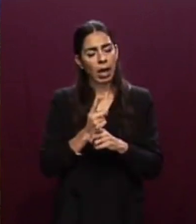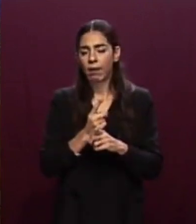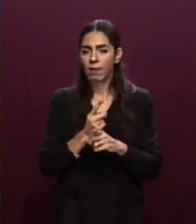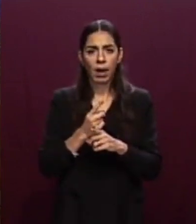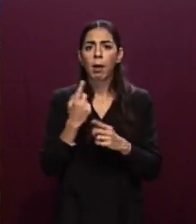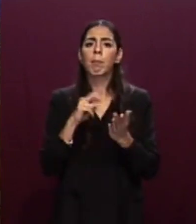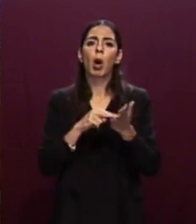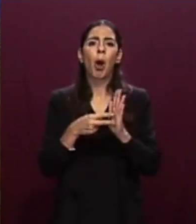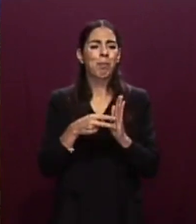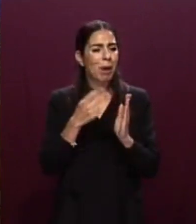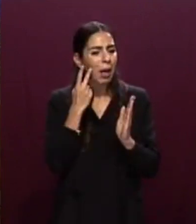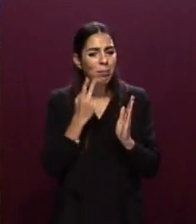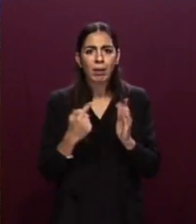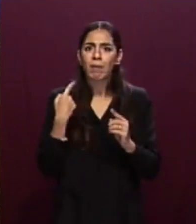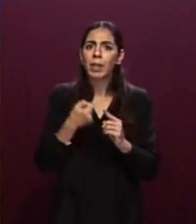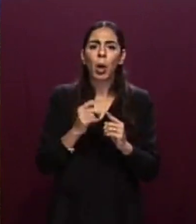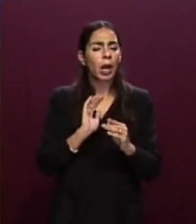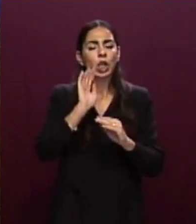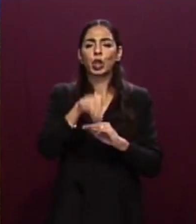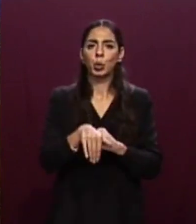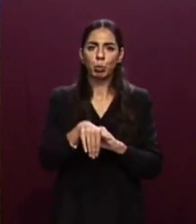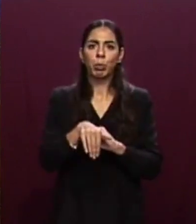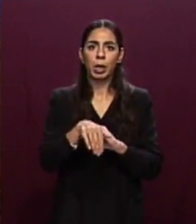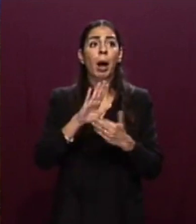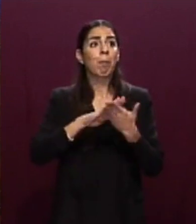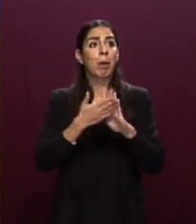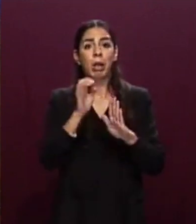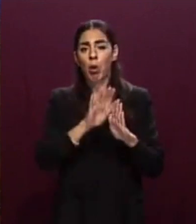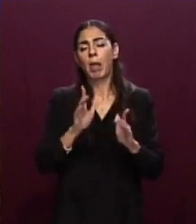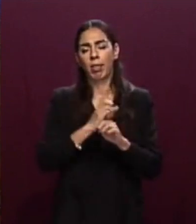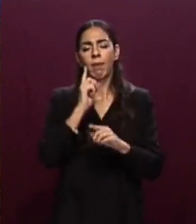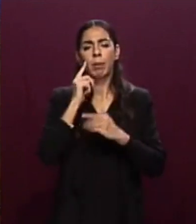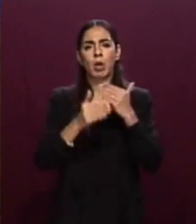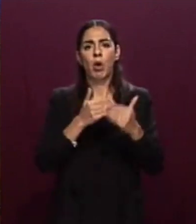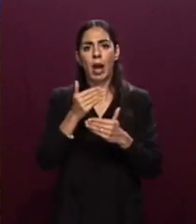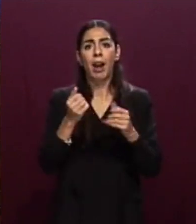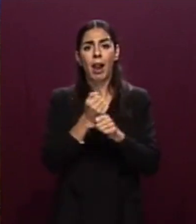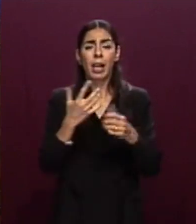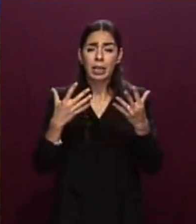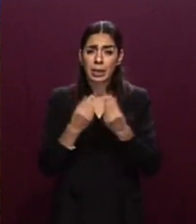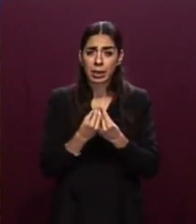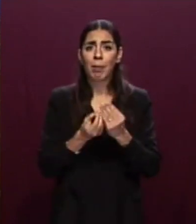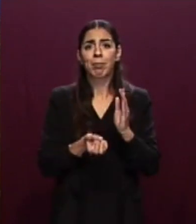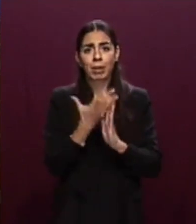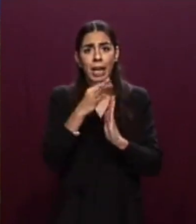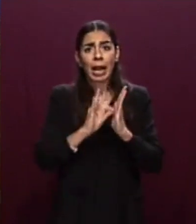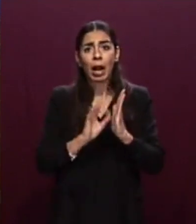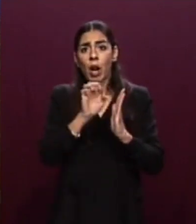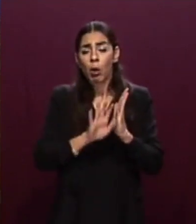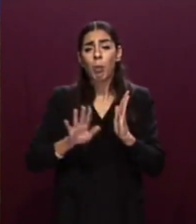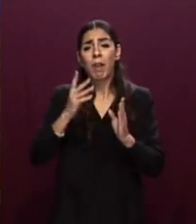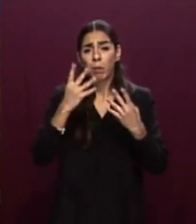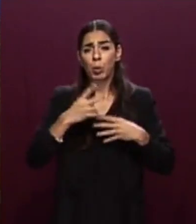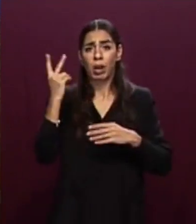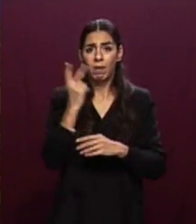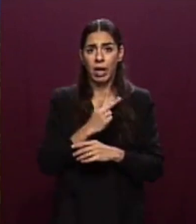registrate attraverso un sensibile miglioramento del patto europeo, lavorando insieme per politiche europee realmente efficaci. In